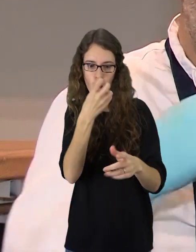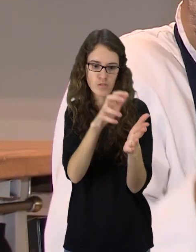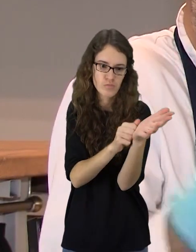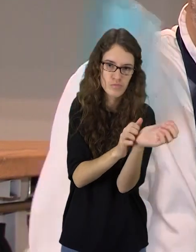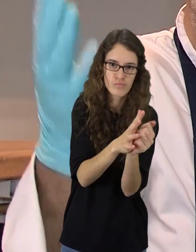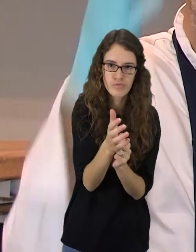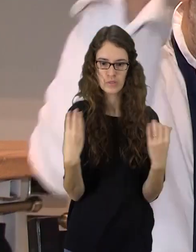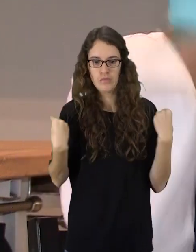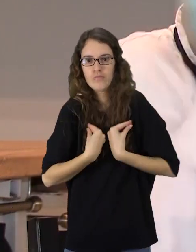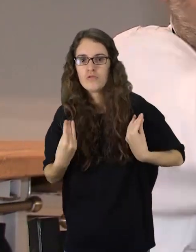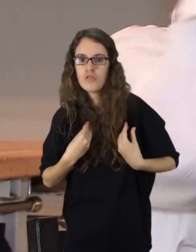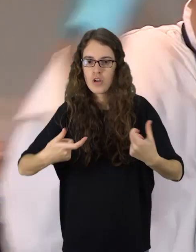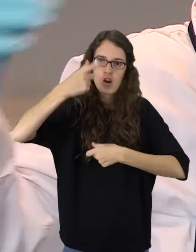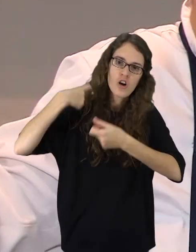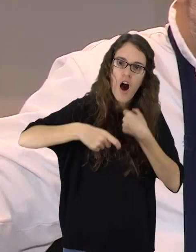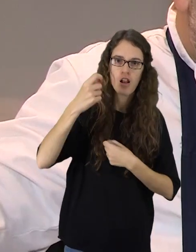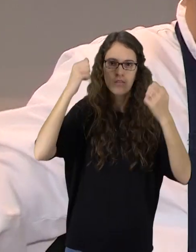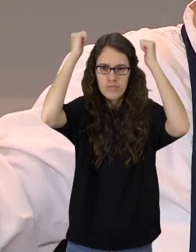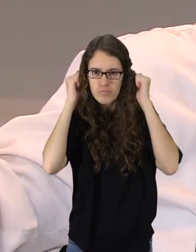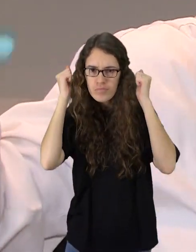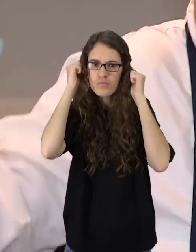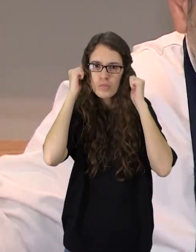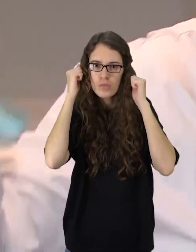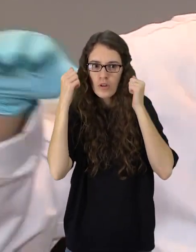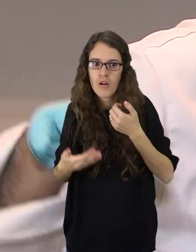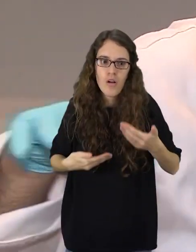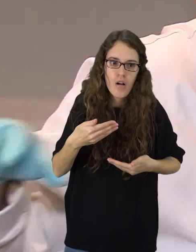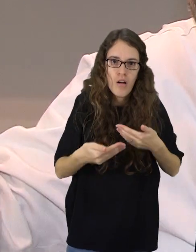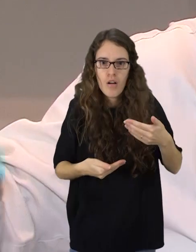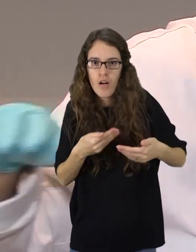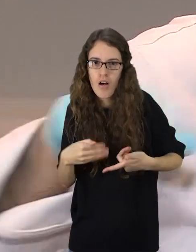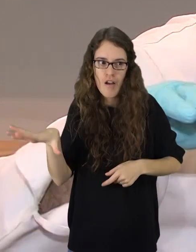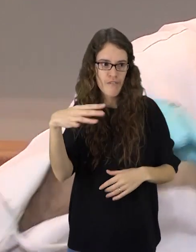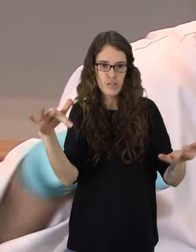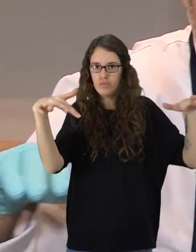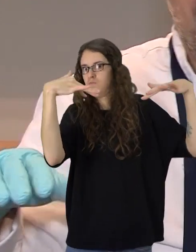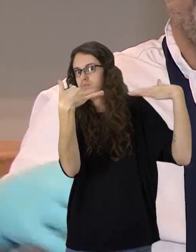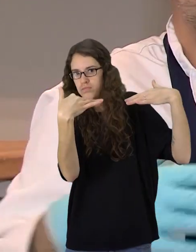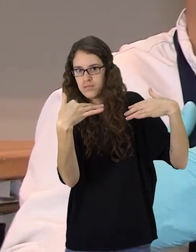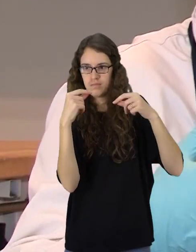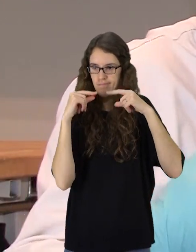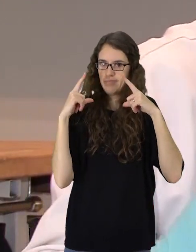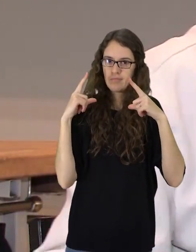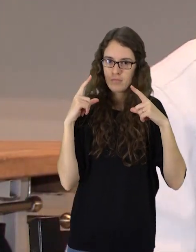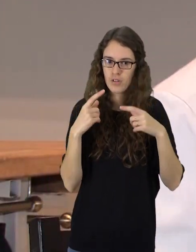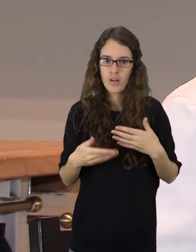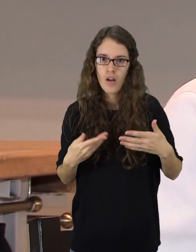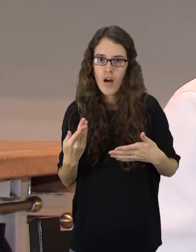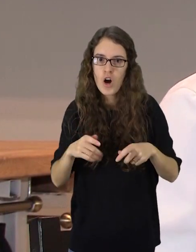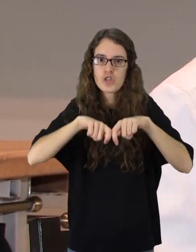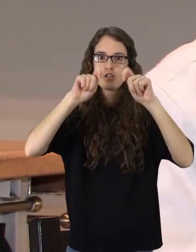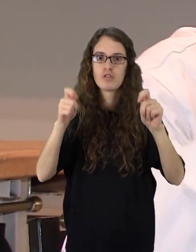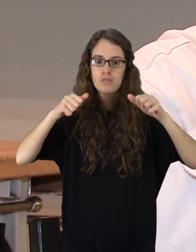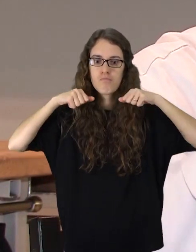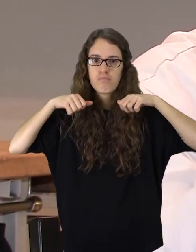šitie kokie du strūkė, du pirstinų, kėpūrė, šaliką, išėjau, žiniai, kaip smegenys, kai visi žiūrė manęs. Bet tu paskui pradėjau prakaituoti.